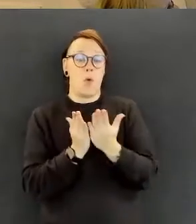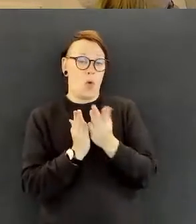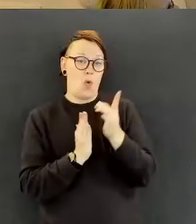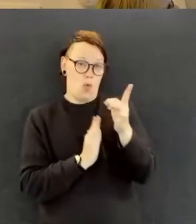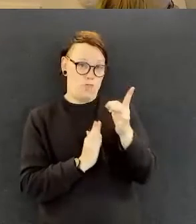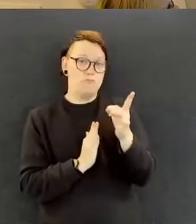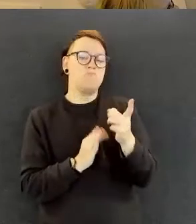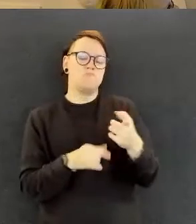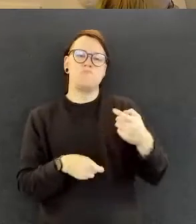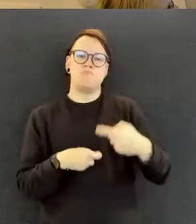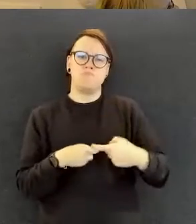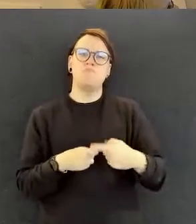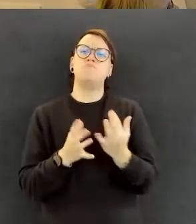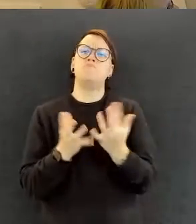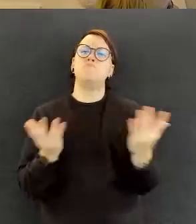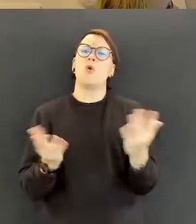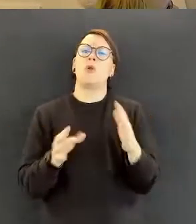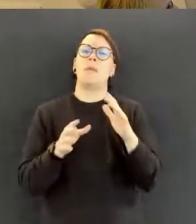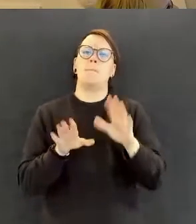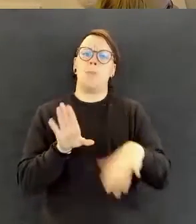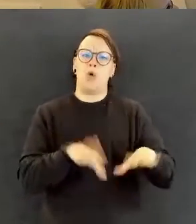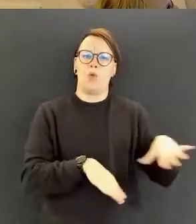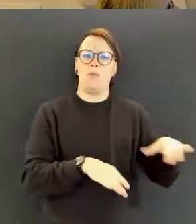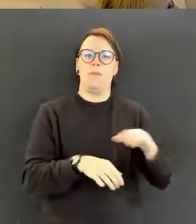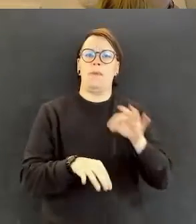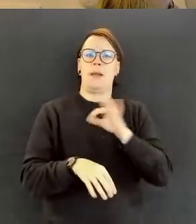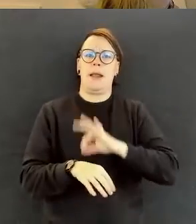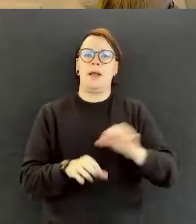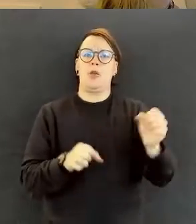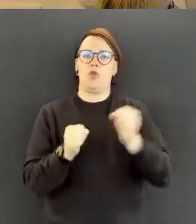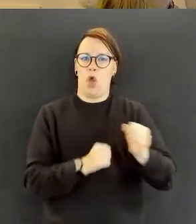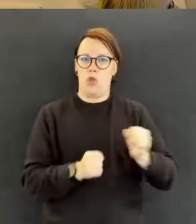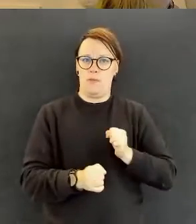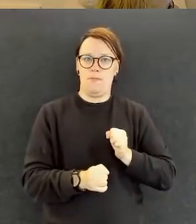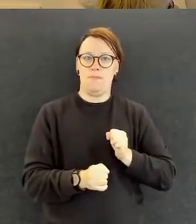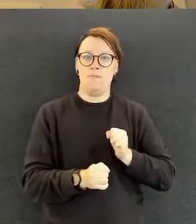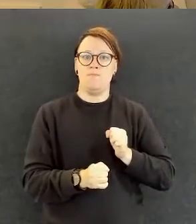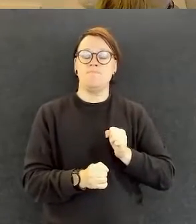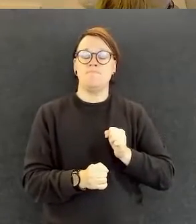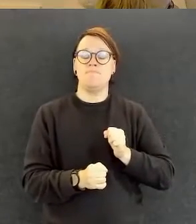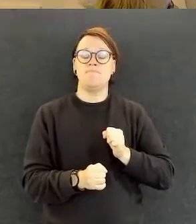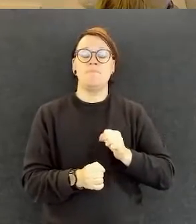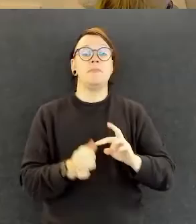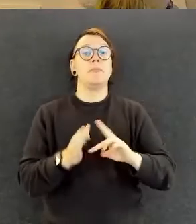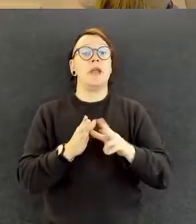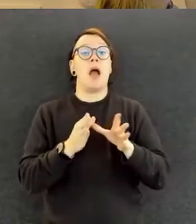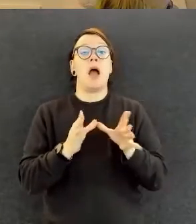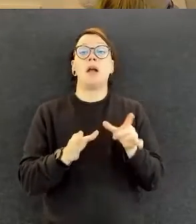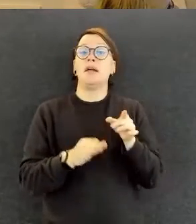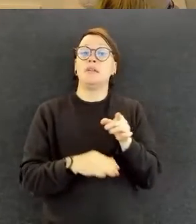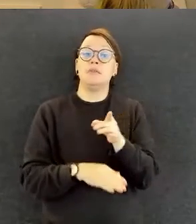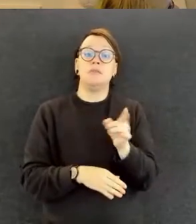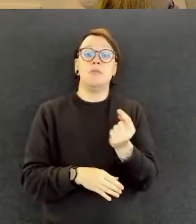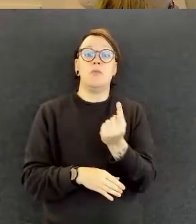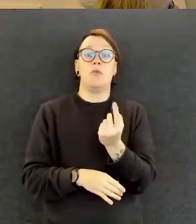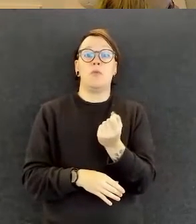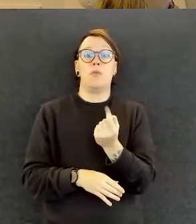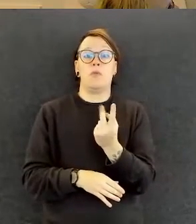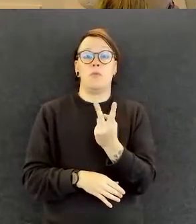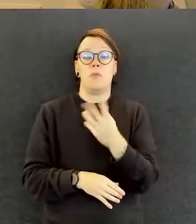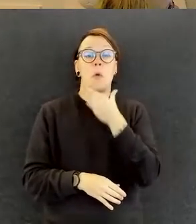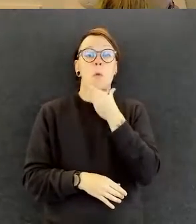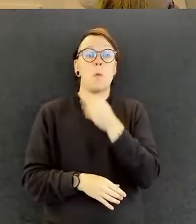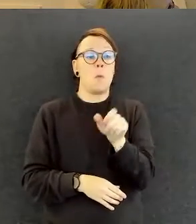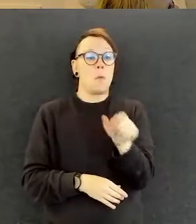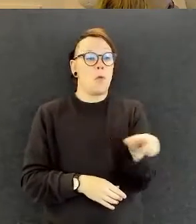nimenomaan tähän monimuotoiseen rekrytointiin. Eli meillä siinä hankkeessa on semmoisia nuoria, joille se työllistyminen